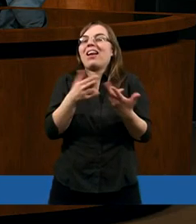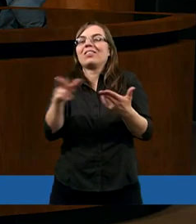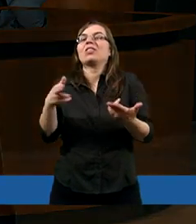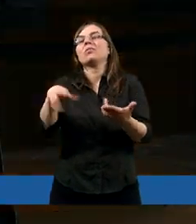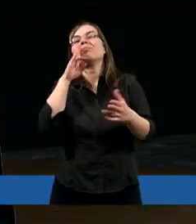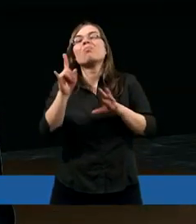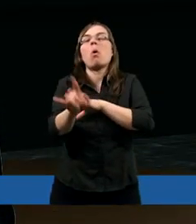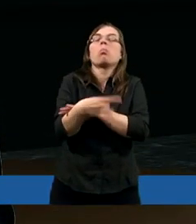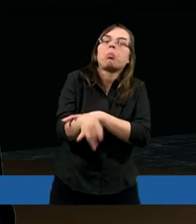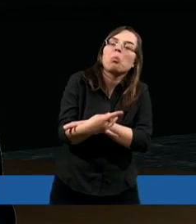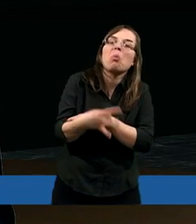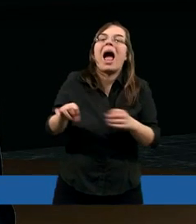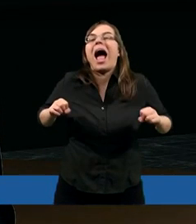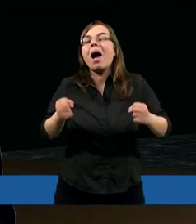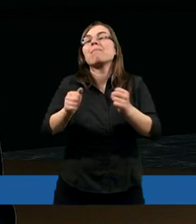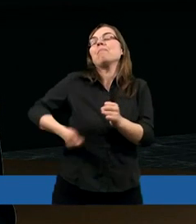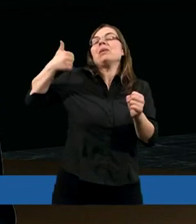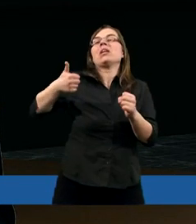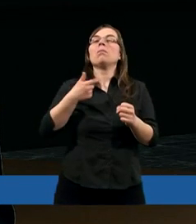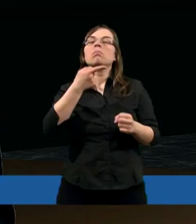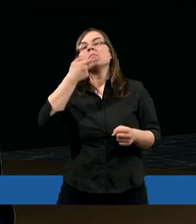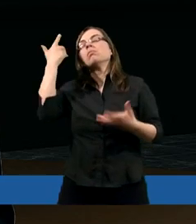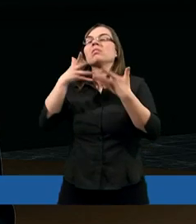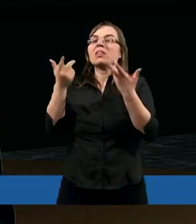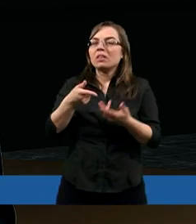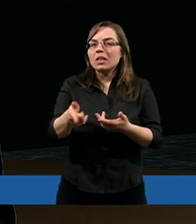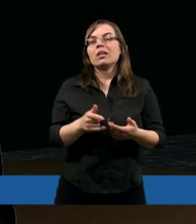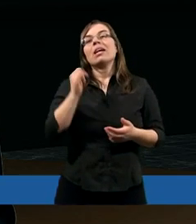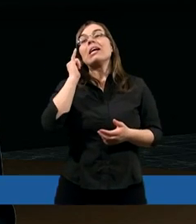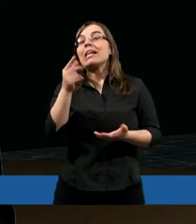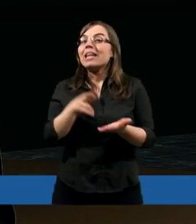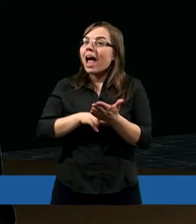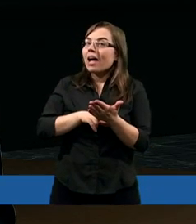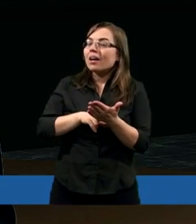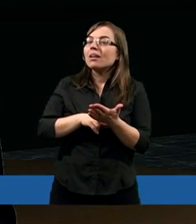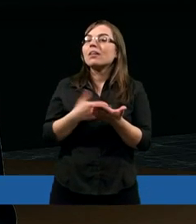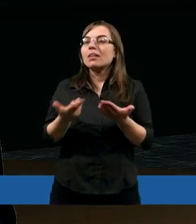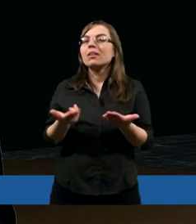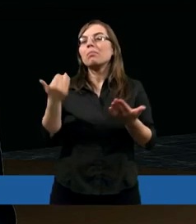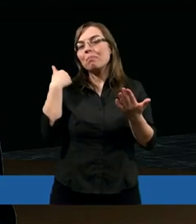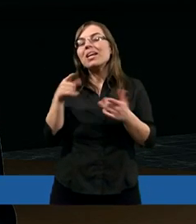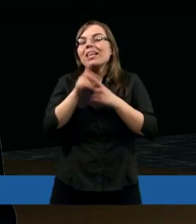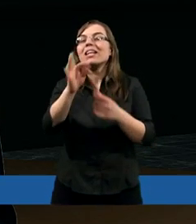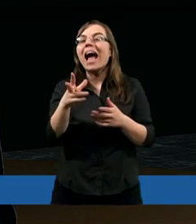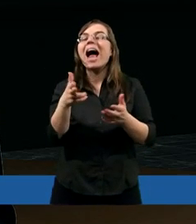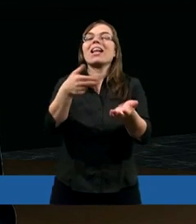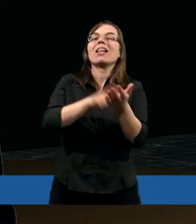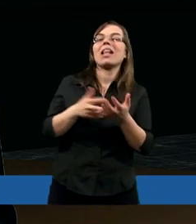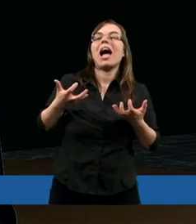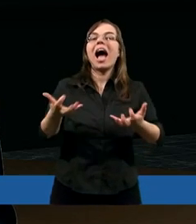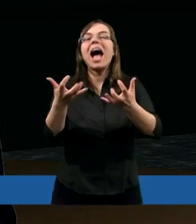takich próżnych ambicjach i na, no byli tacy, na chęci